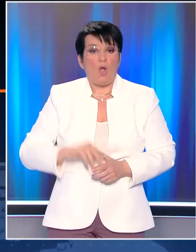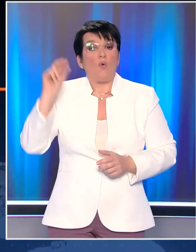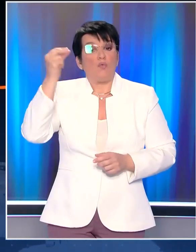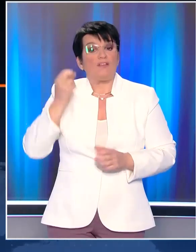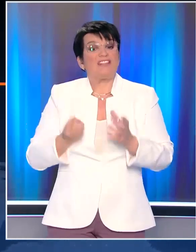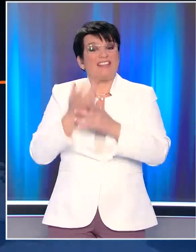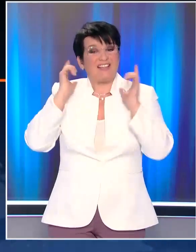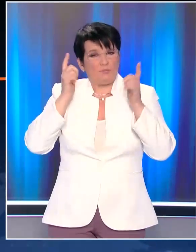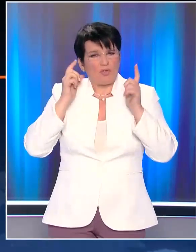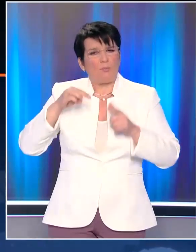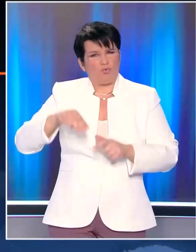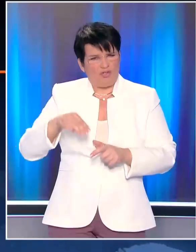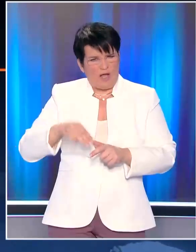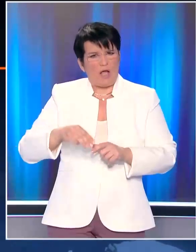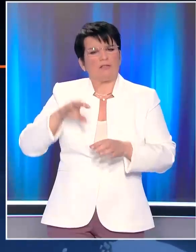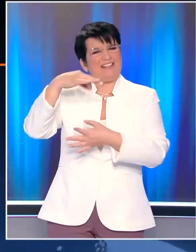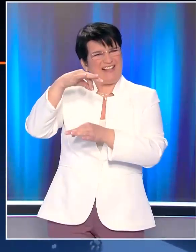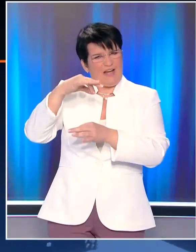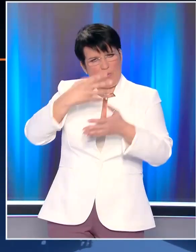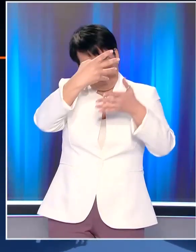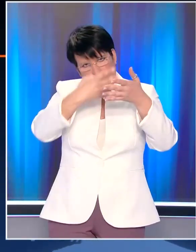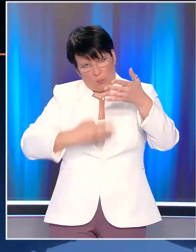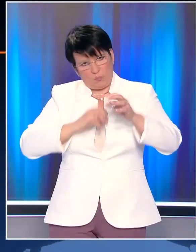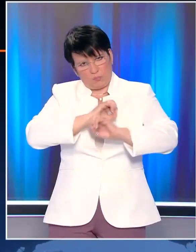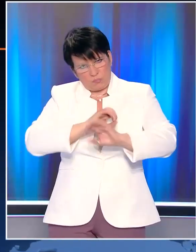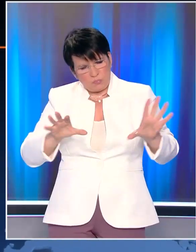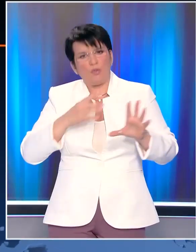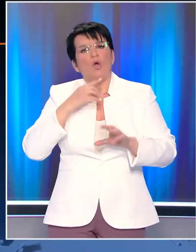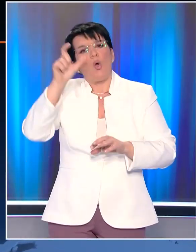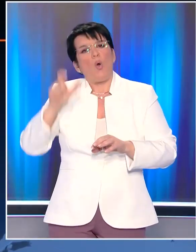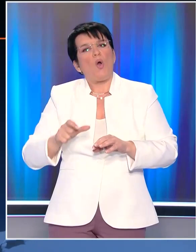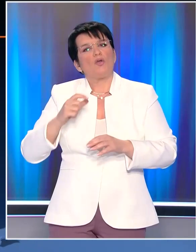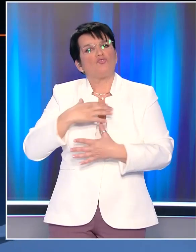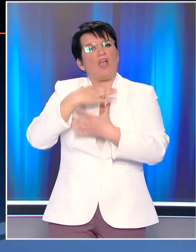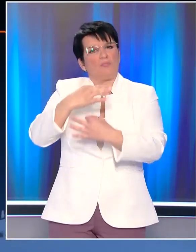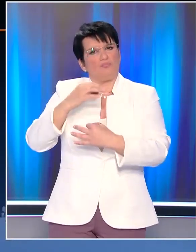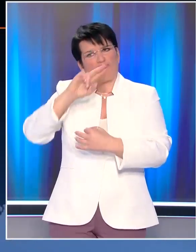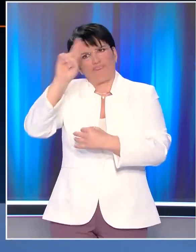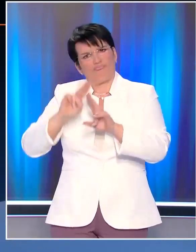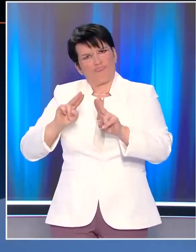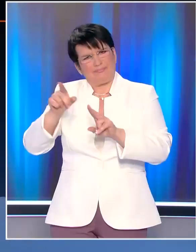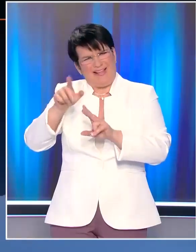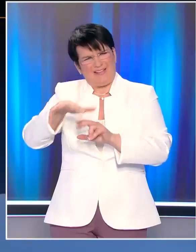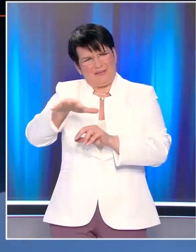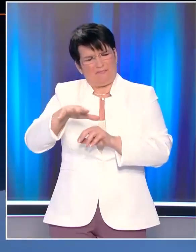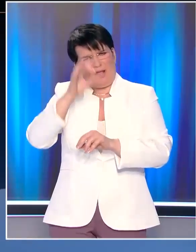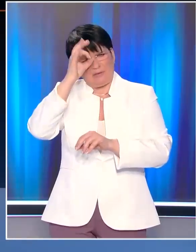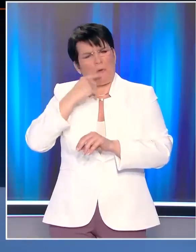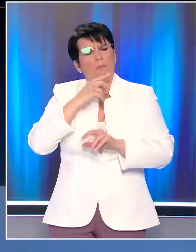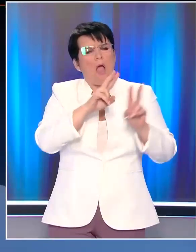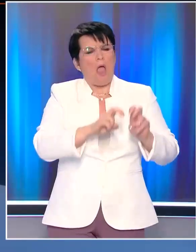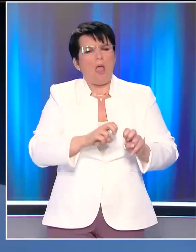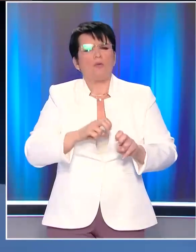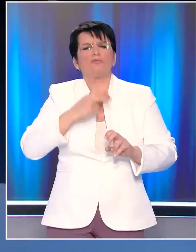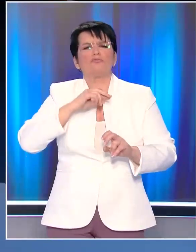δημοσιοποίησε με ανάρτηση σε μέσο κοινωνικής δικτύωσης μέρος της κατάθεσης του επικεφαλής του κλιμακίου, το οποίο έκανε έλεγχο στην ψαροταβέρνα